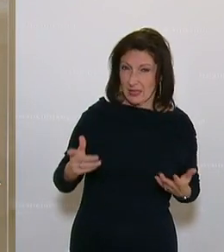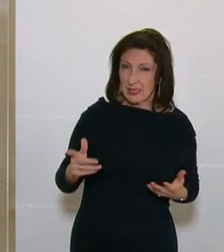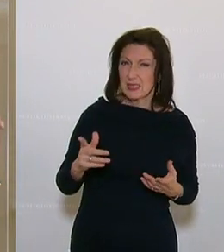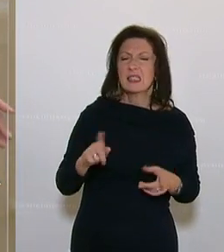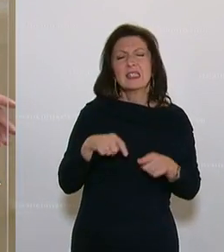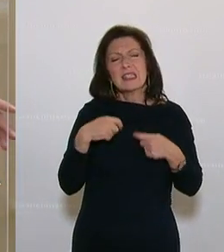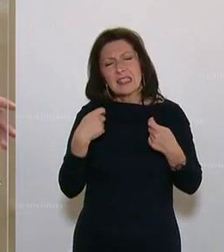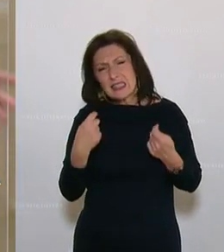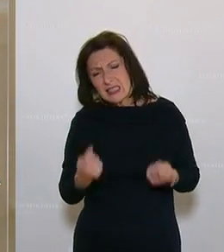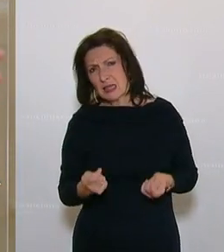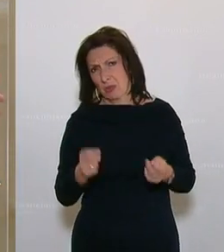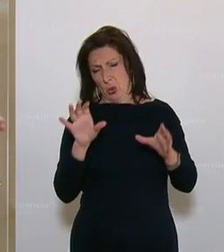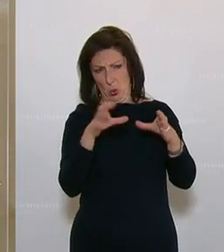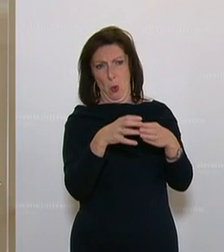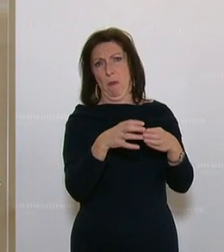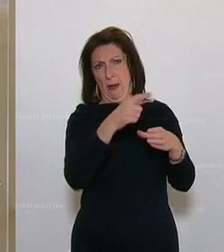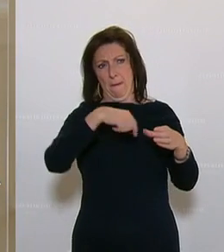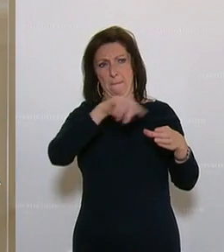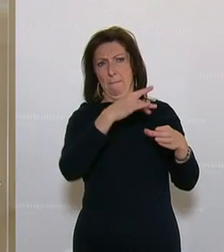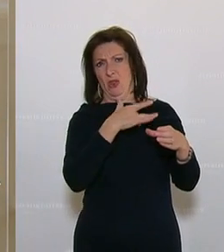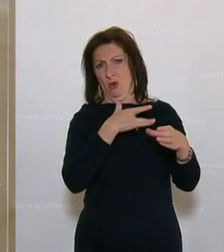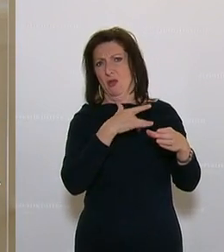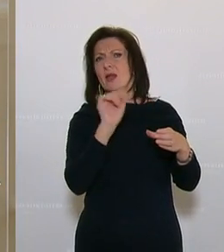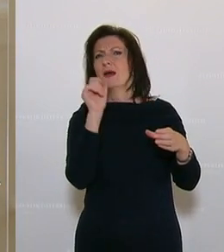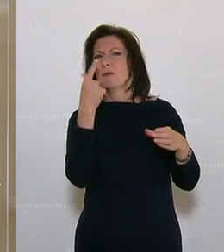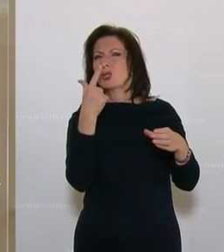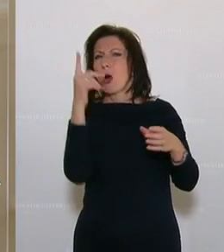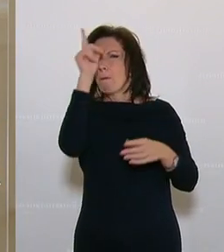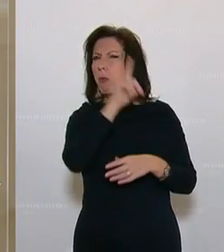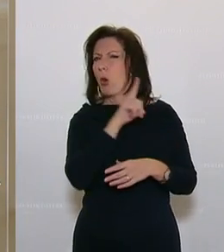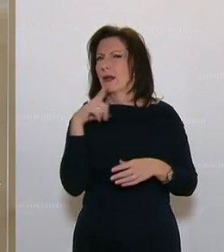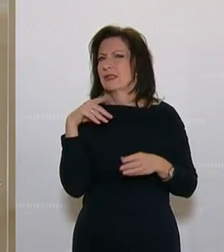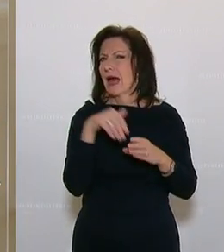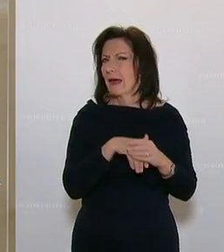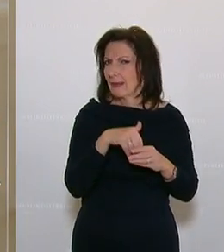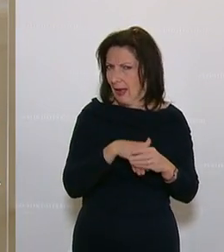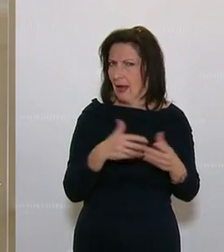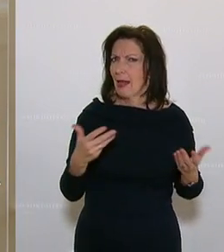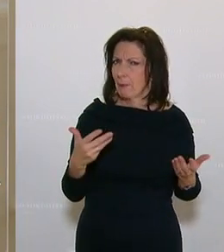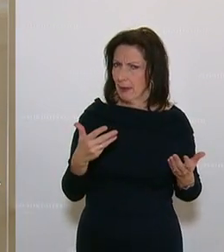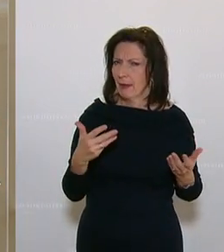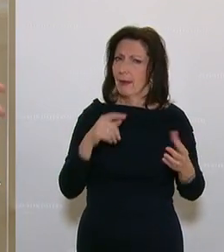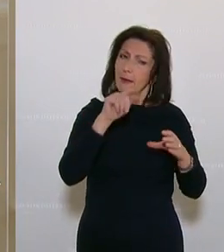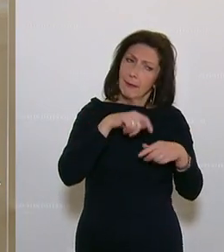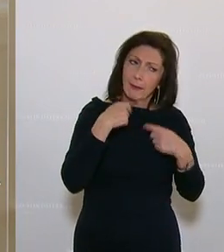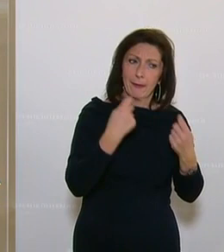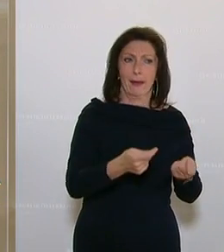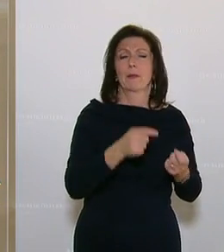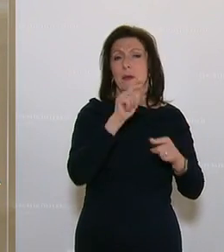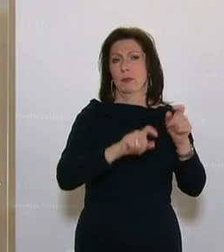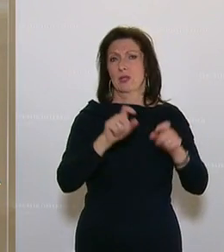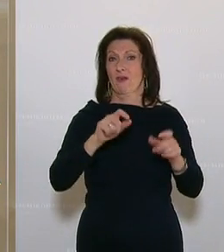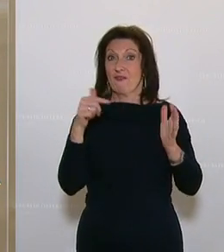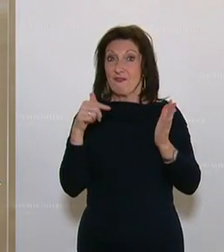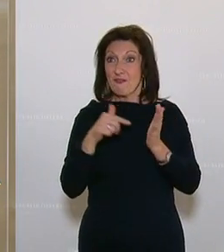betroffene Gruppen, unter anderem eben innerhalb der Polizei, also des Exekutivdienstes, wo aufgrund